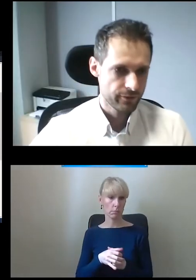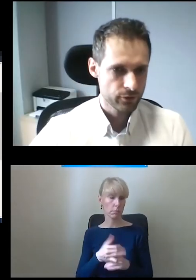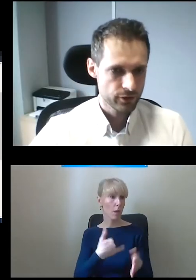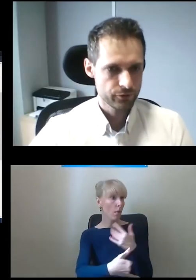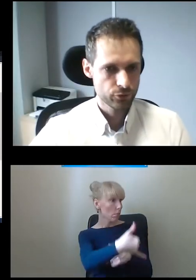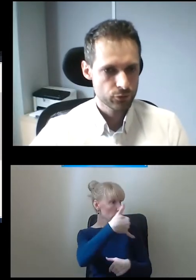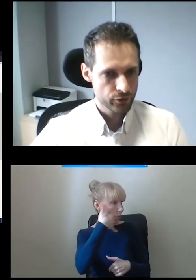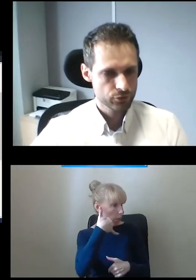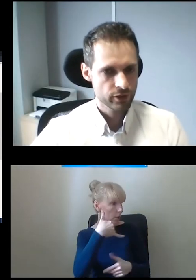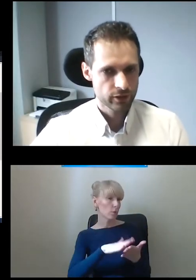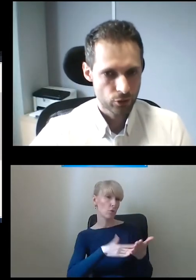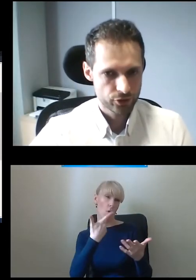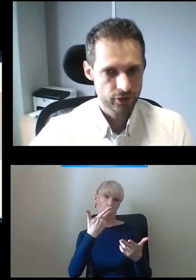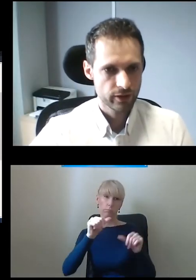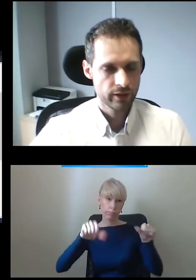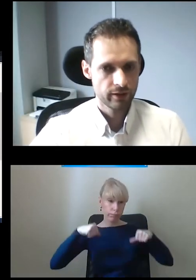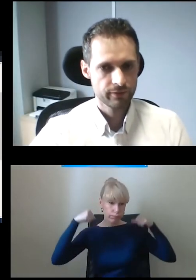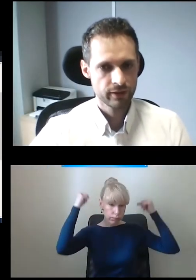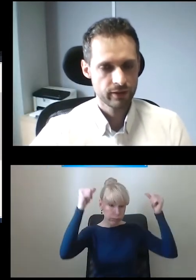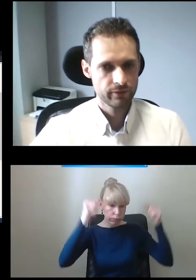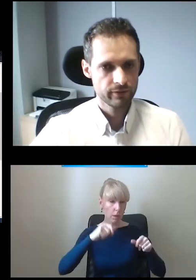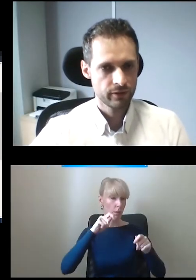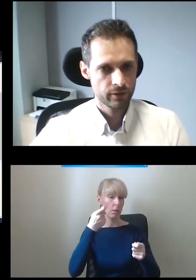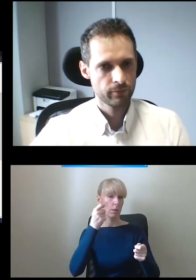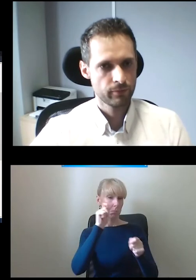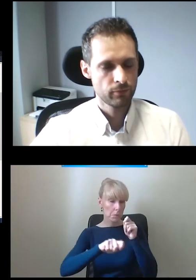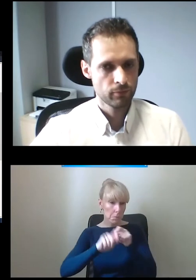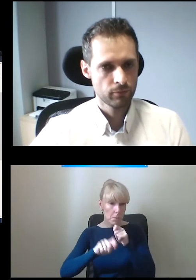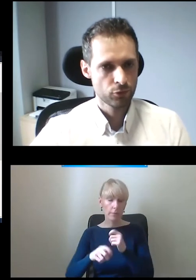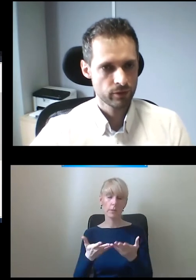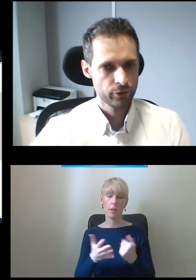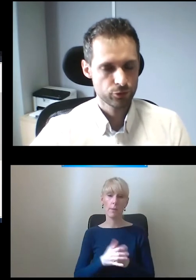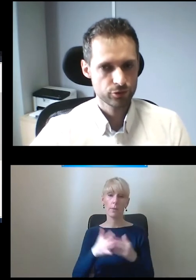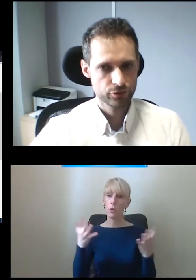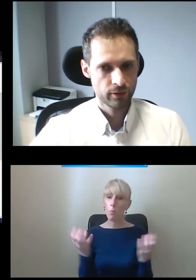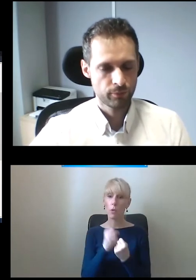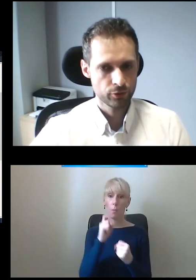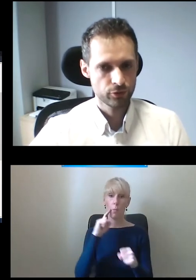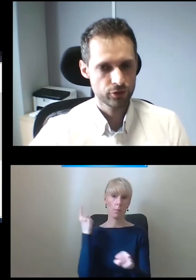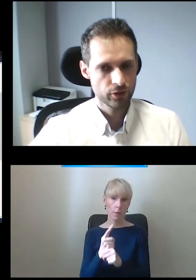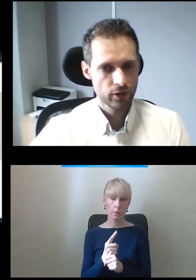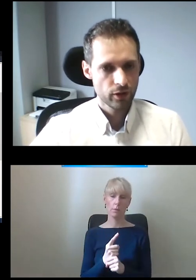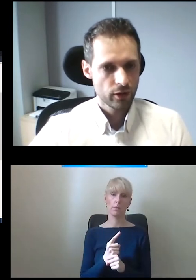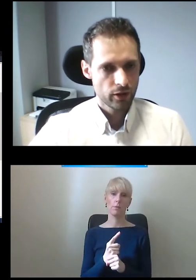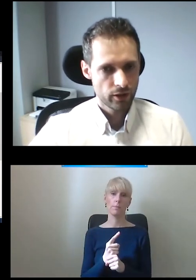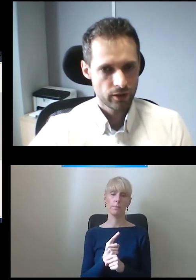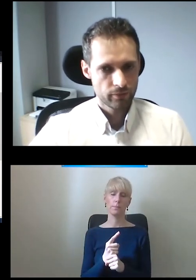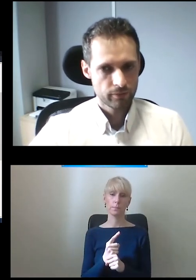telefon, to jest w ciągu 24 godzin, wtedy możemy już podjąć,